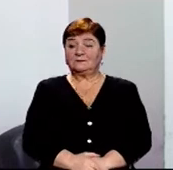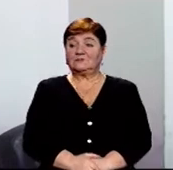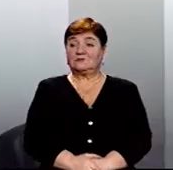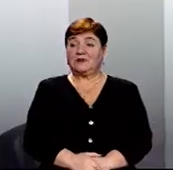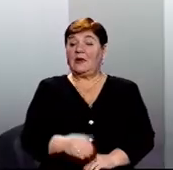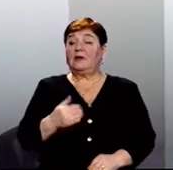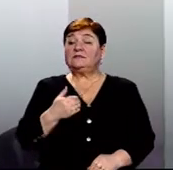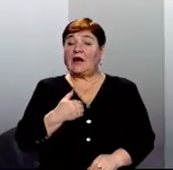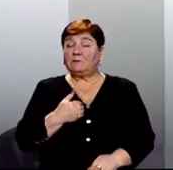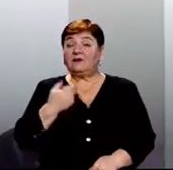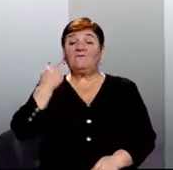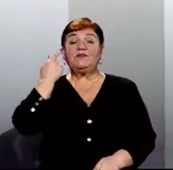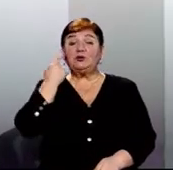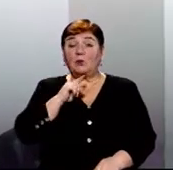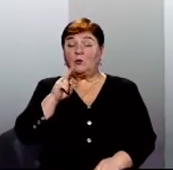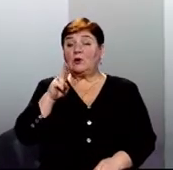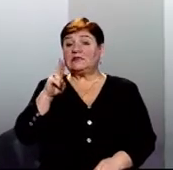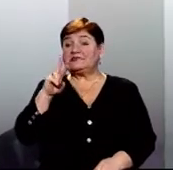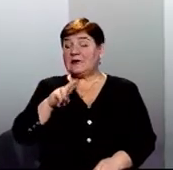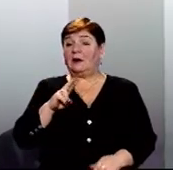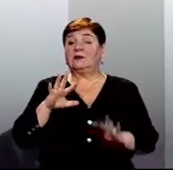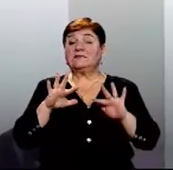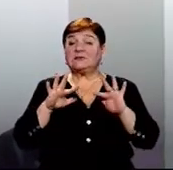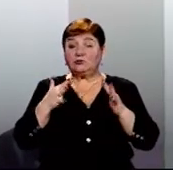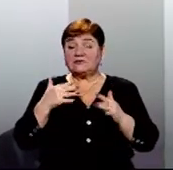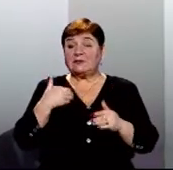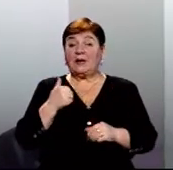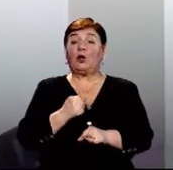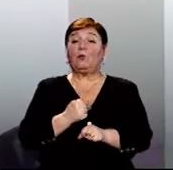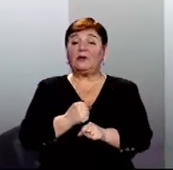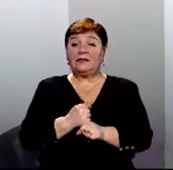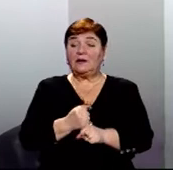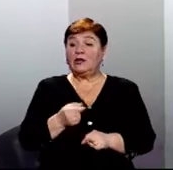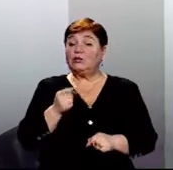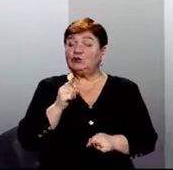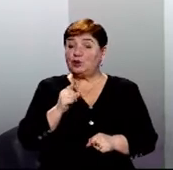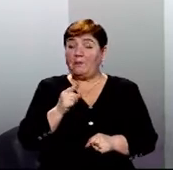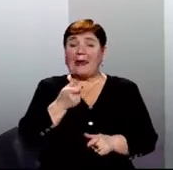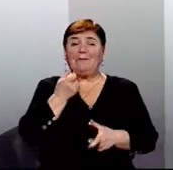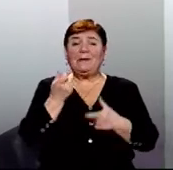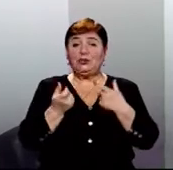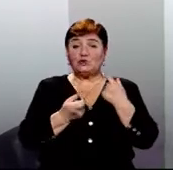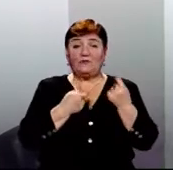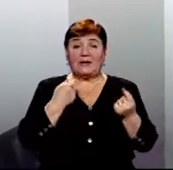Нам відома ця ситуація, ми знаємо, що ми робили для того, щоб мінімізувати